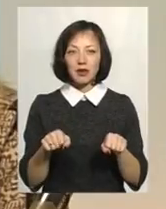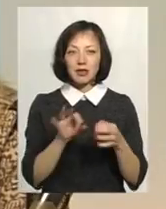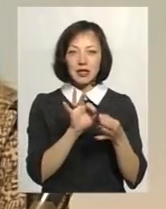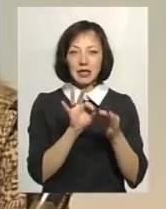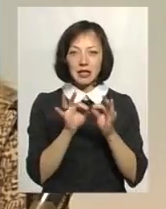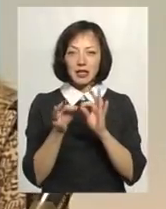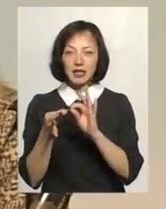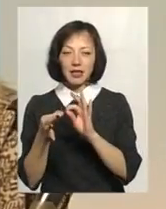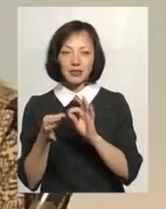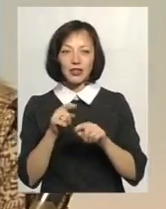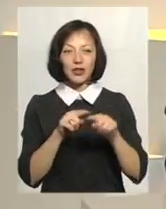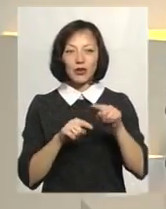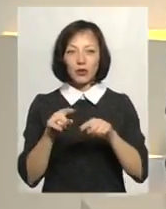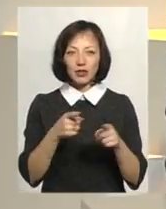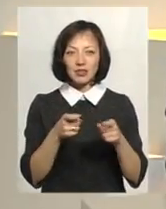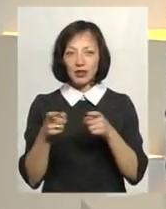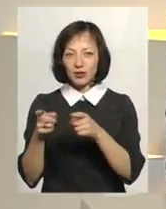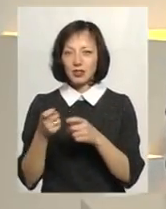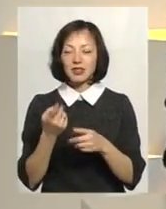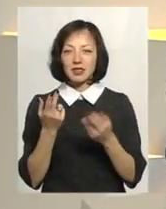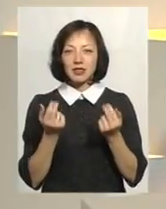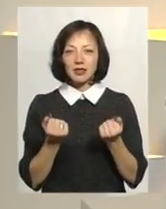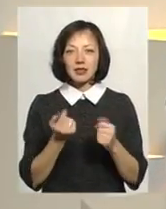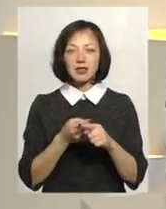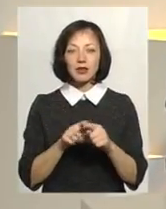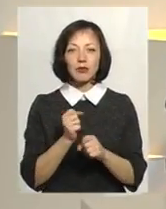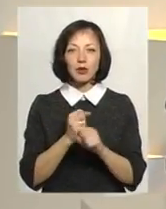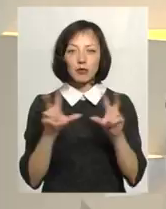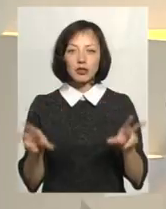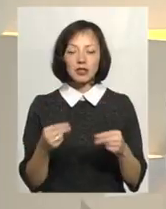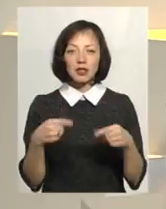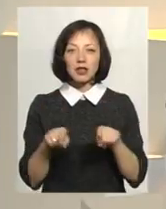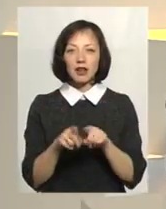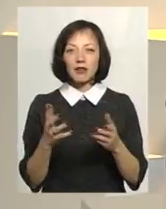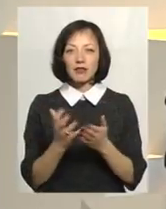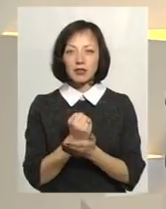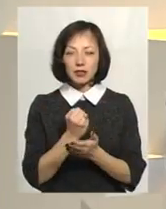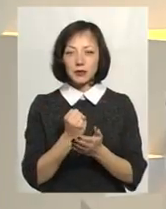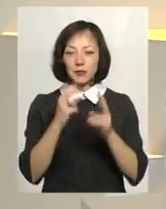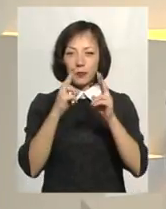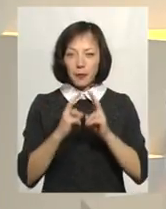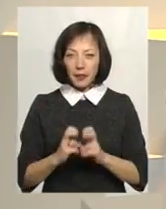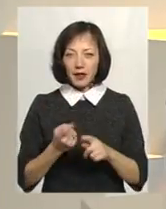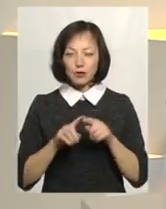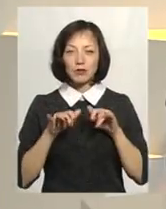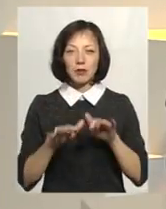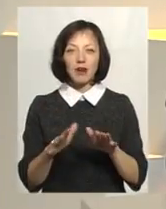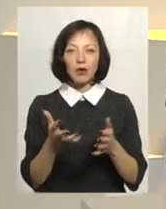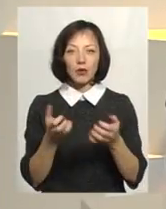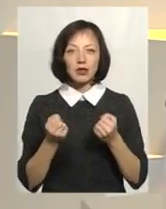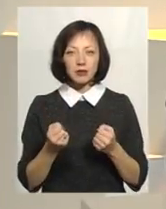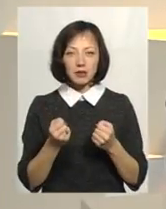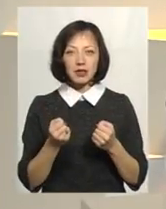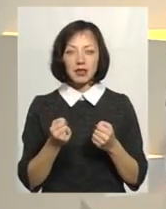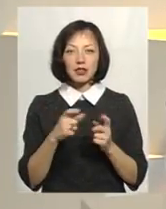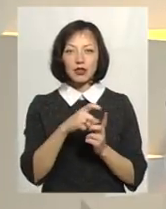детальніше. Тоби навіть родичів залучили до цієї роботи? пощастило, так вийшло ртельно дослідити цю справу і навіть отримати